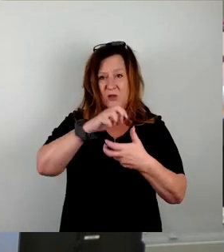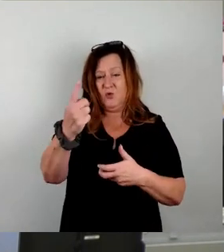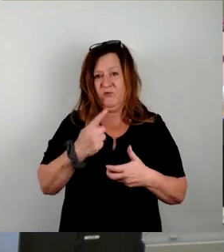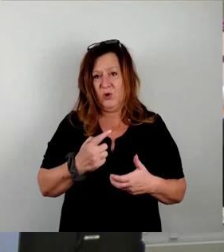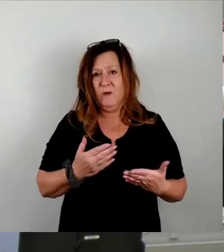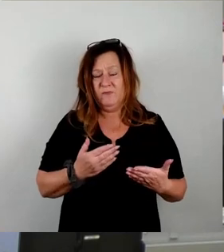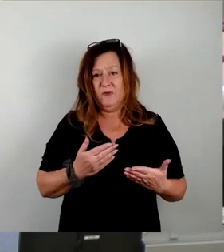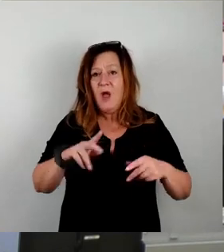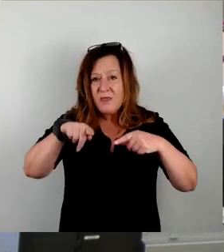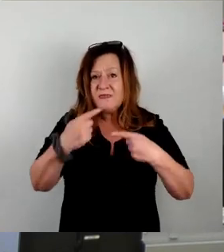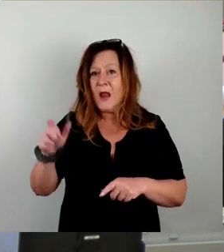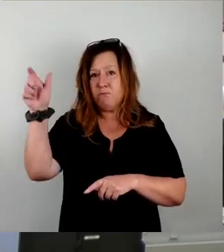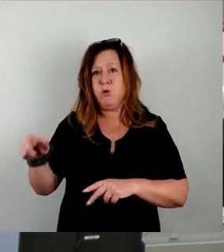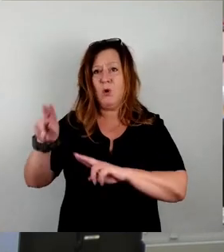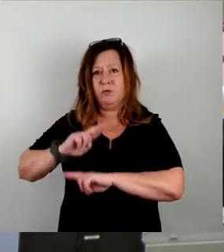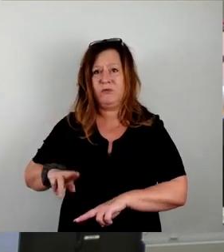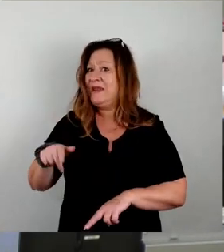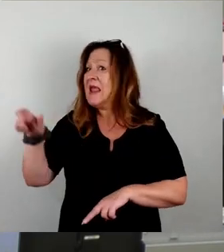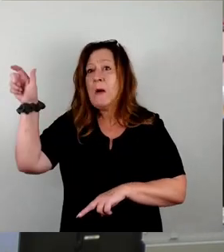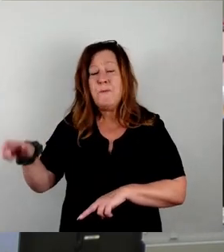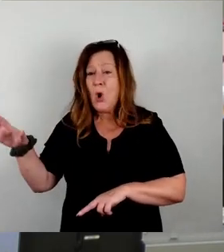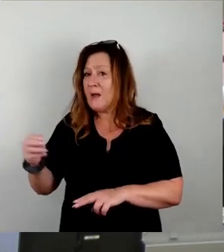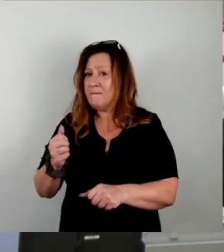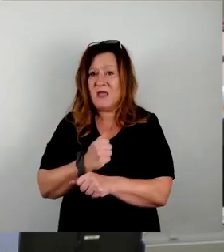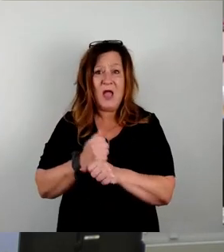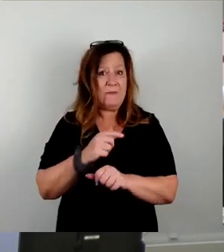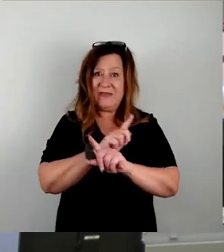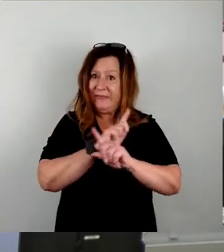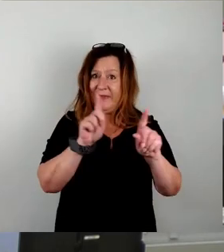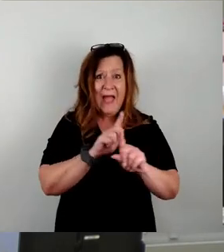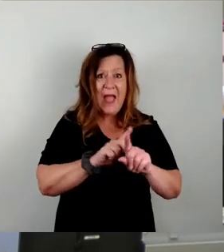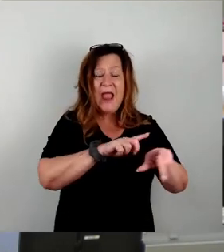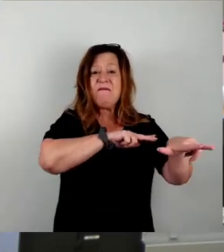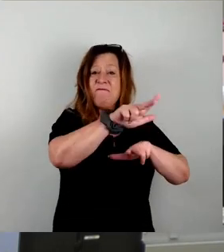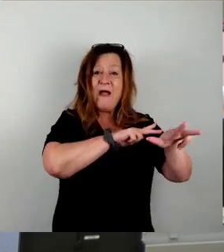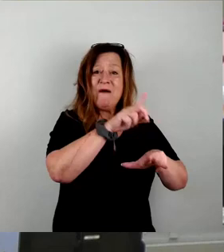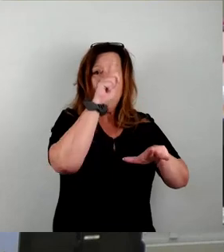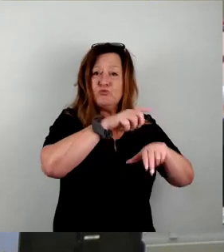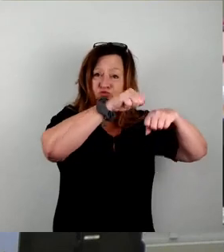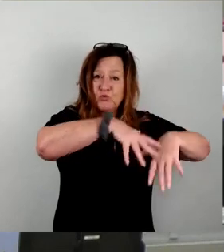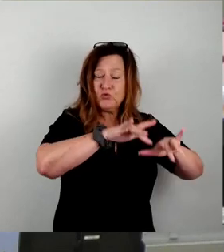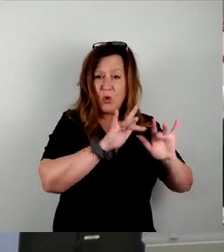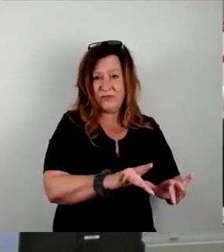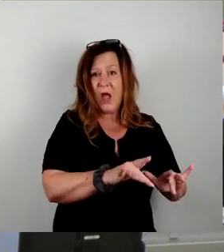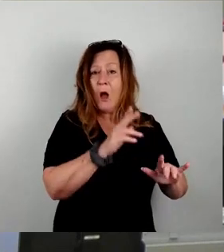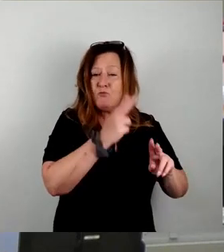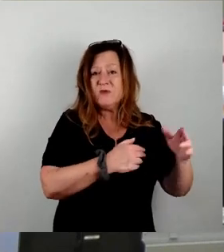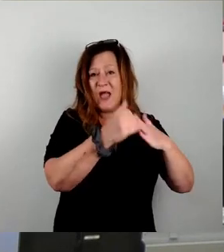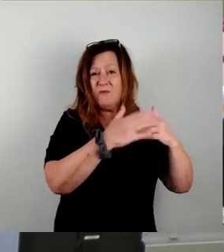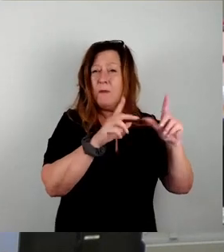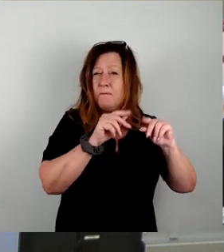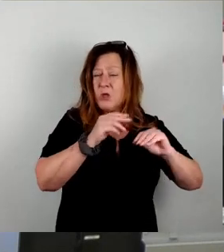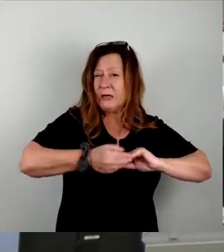beruhigt. Nicht er muss mitarbeiten, die Verwaltung muss die Strukturen haben, aufbauen und auch durchführen können. Und das bedarf regelmäßiger und